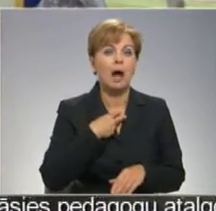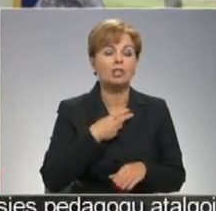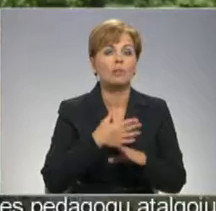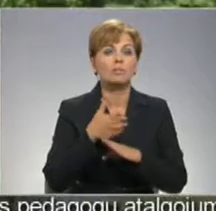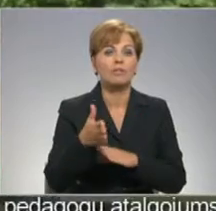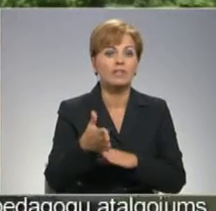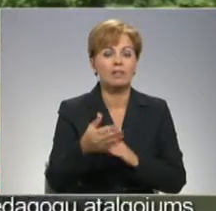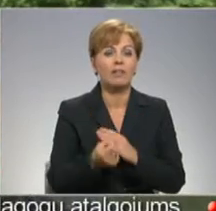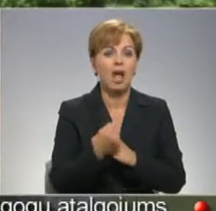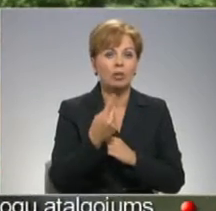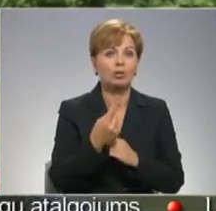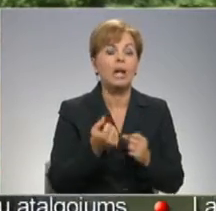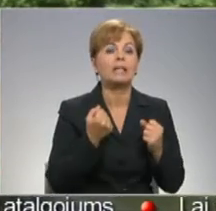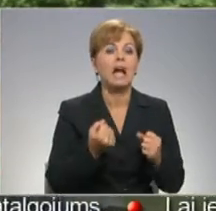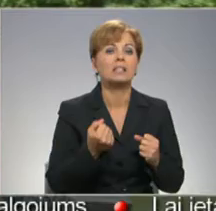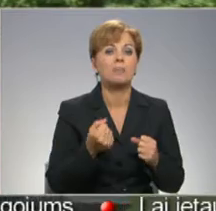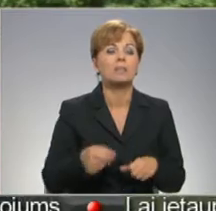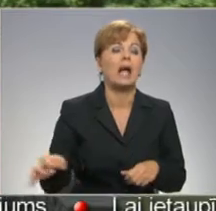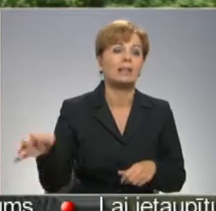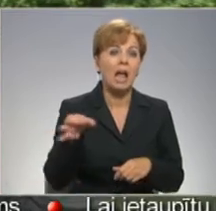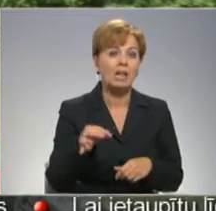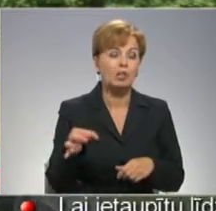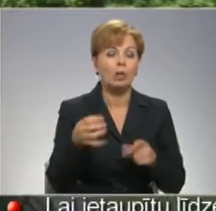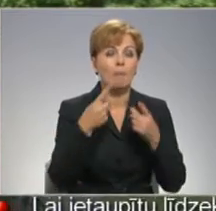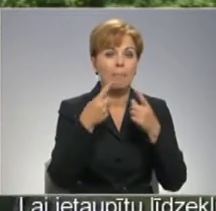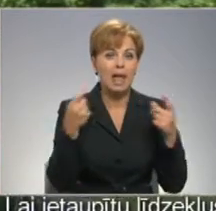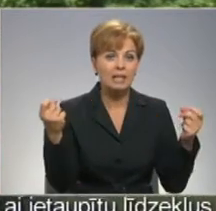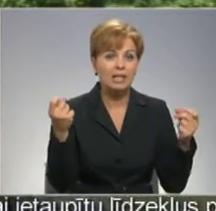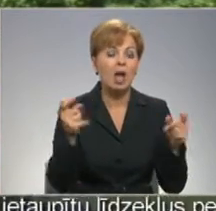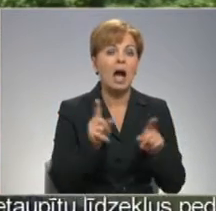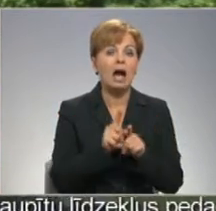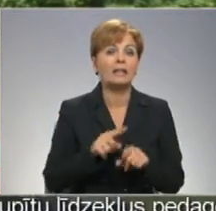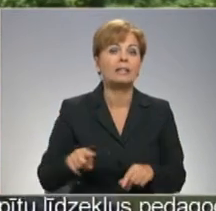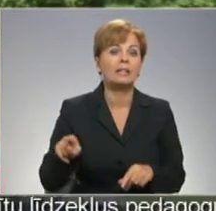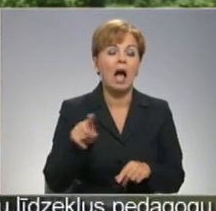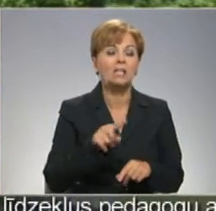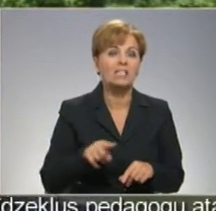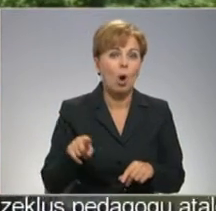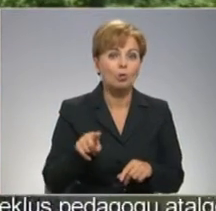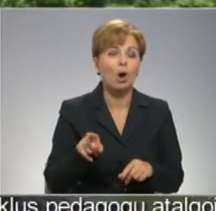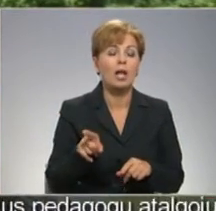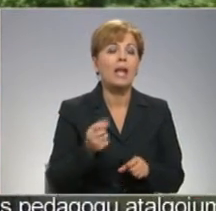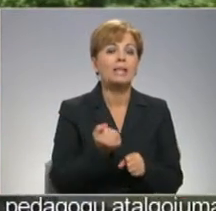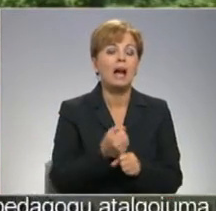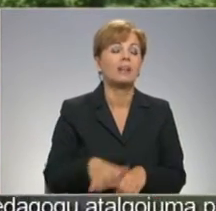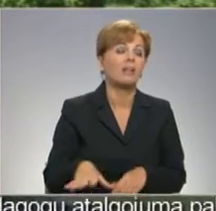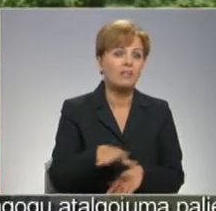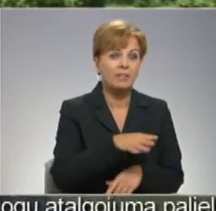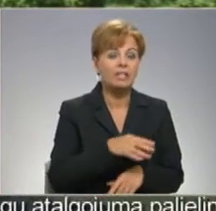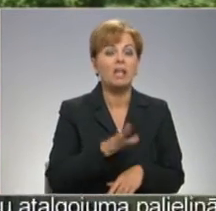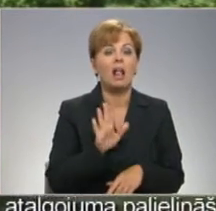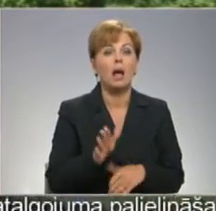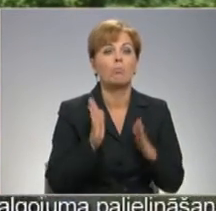neradīja. Jāstiprina reģionālie mēdījumus, jāstiprina nacionālie mēdījumus, jādara viss, lai mums